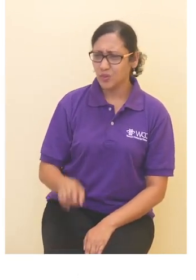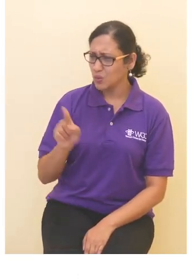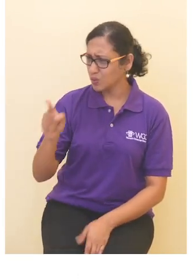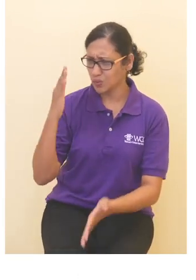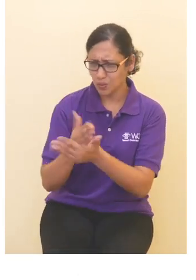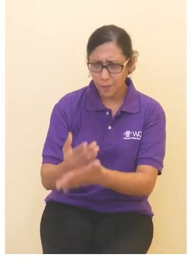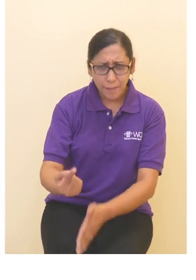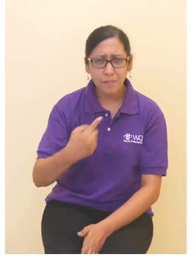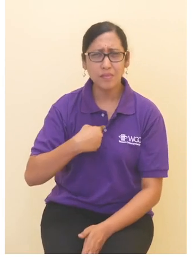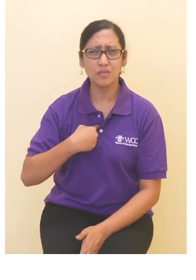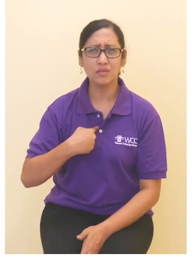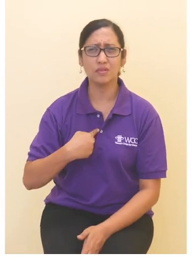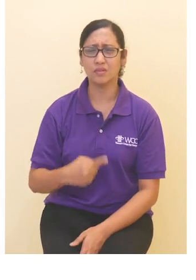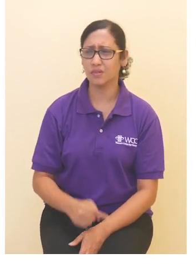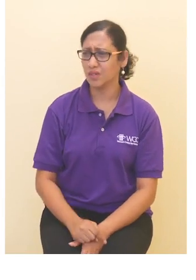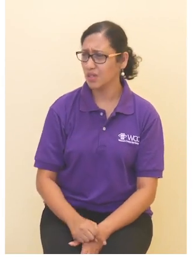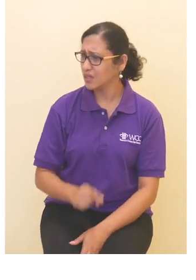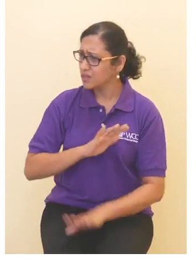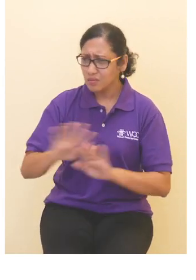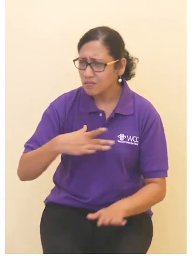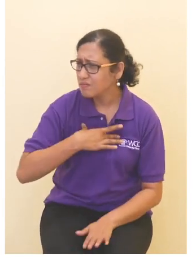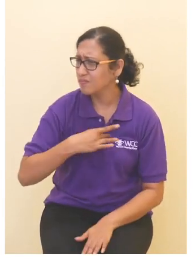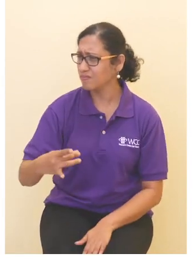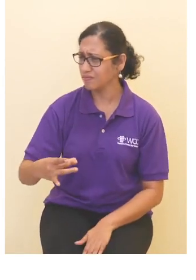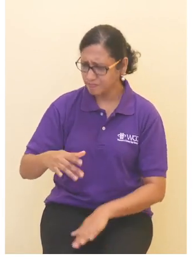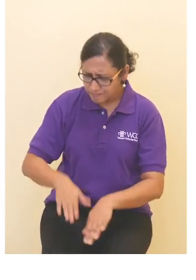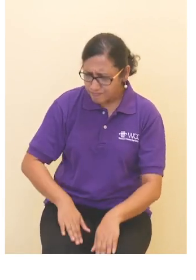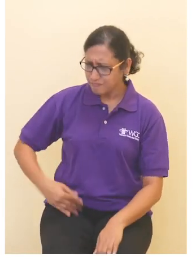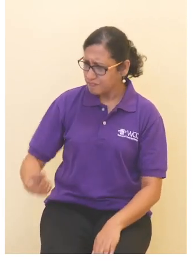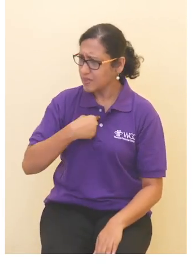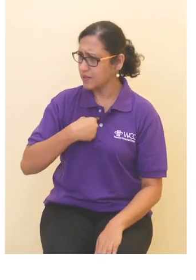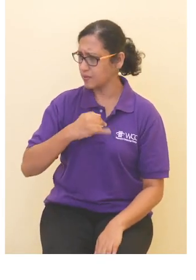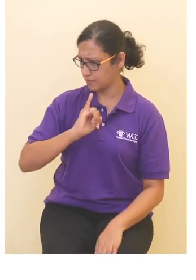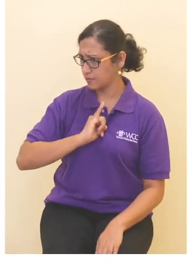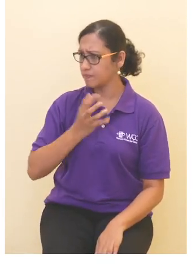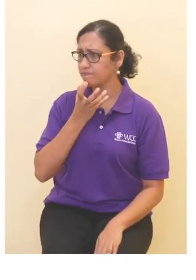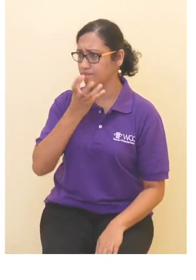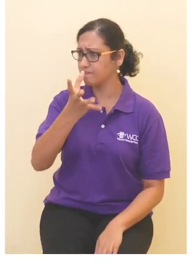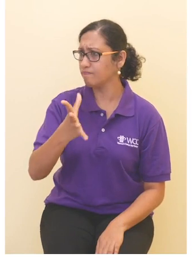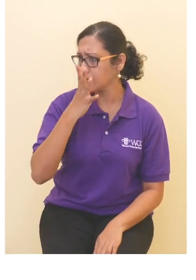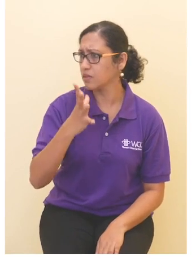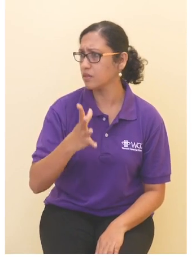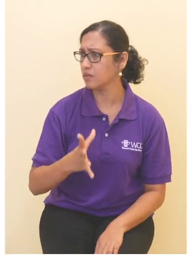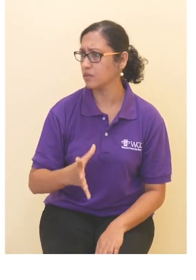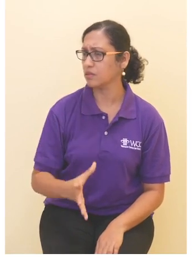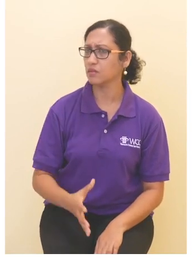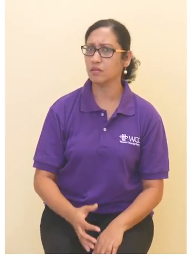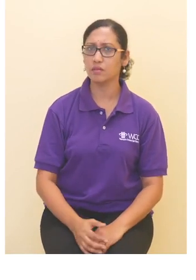Berhenti sentuh aku! Aku tak suka kau raba-raba aku! Aku beritahu mak aku!